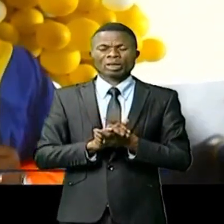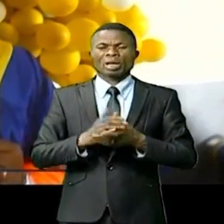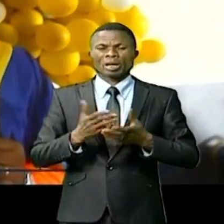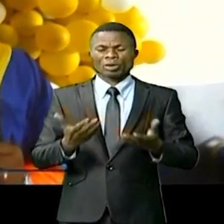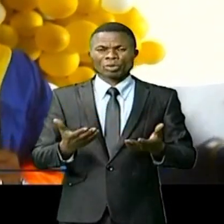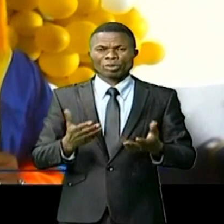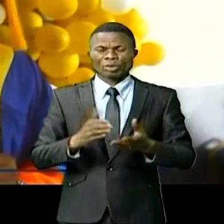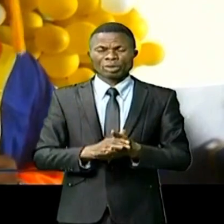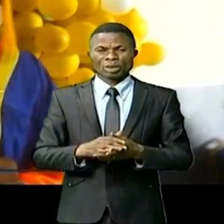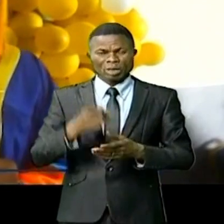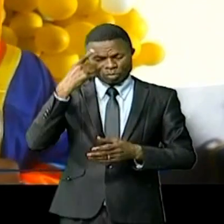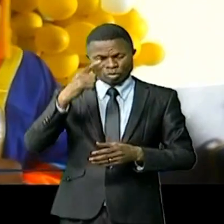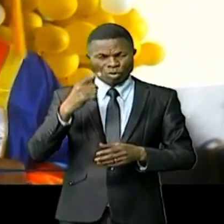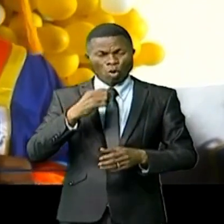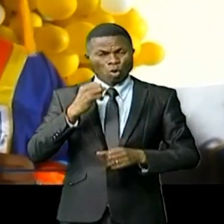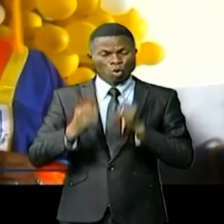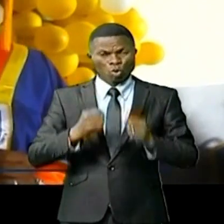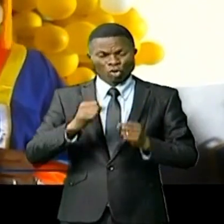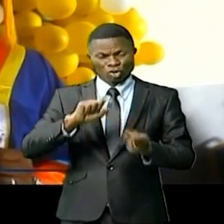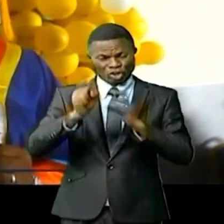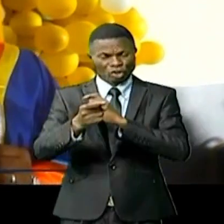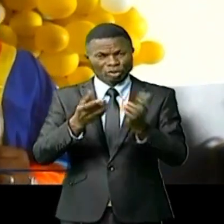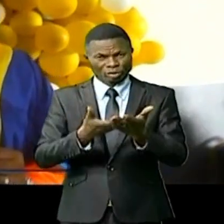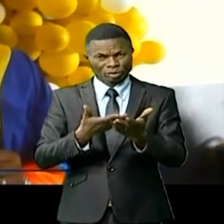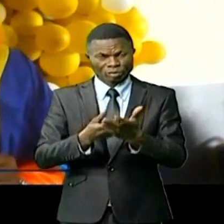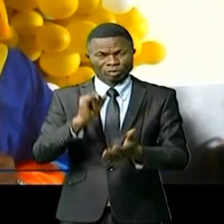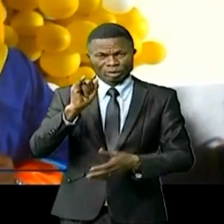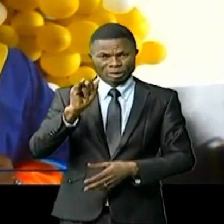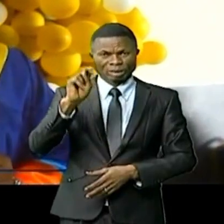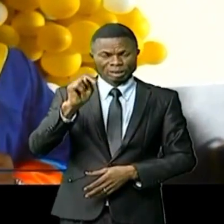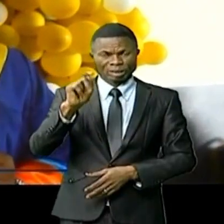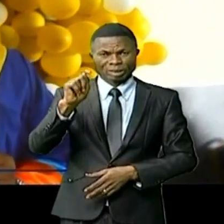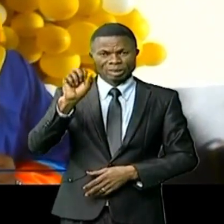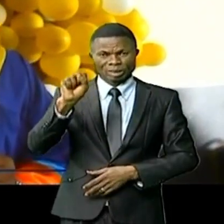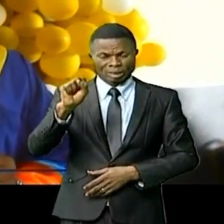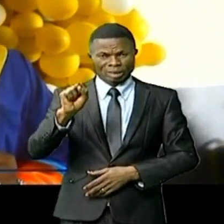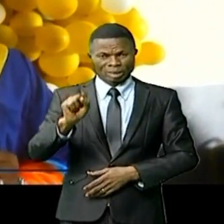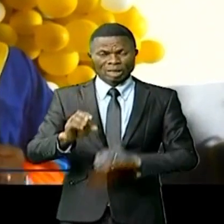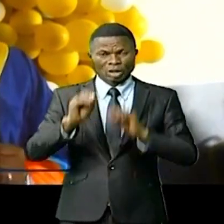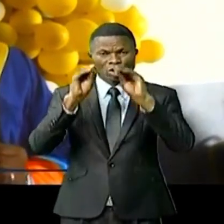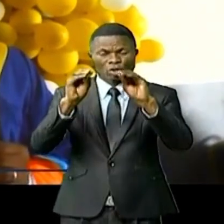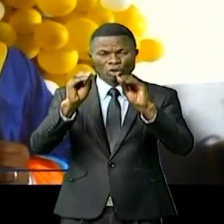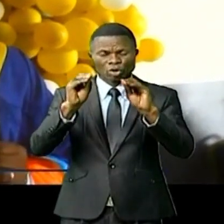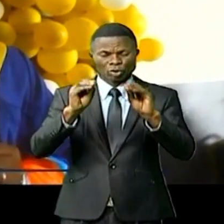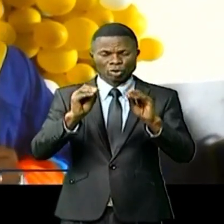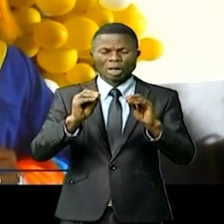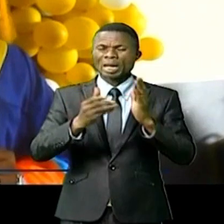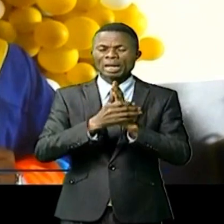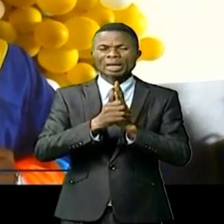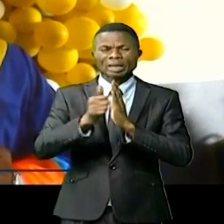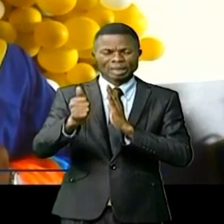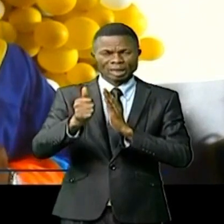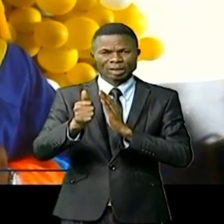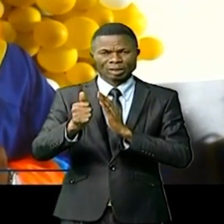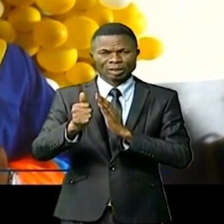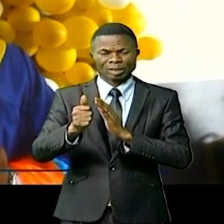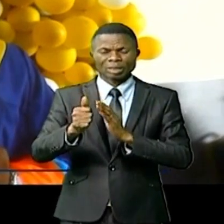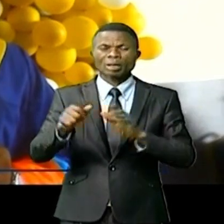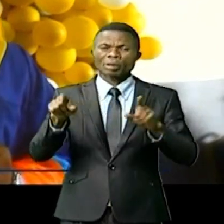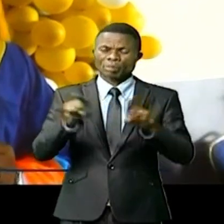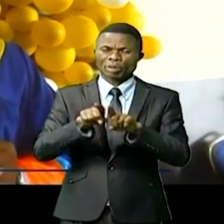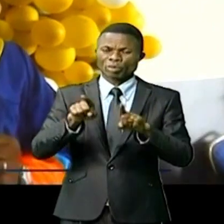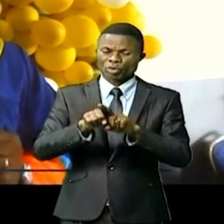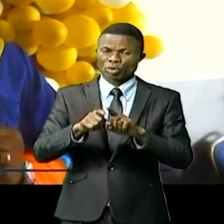Grâce à ces réformes, l'INTS dispense l'enseignement de qualité. A tel enseigne que